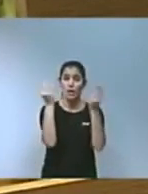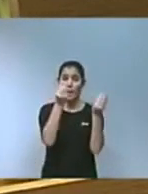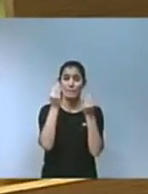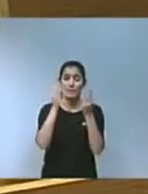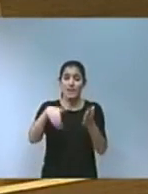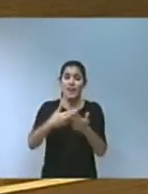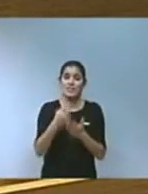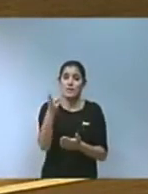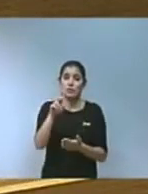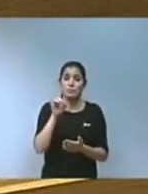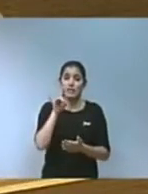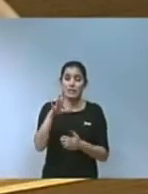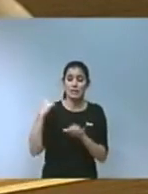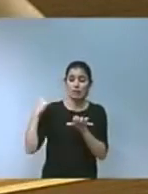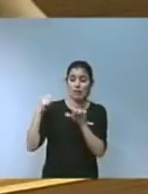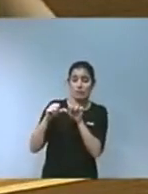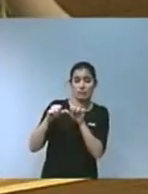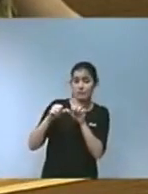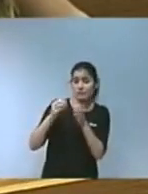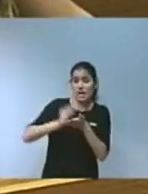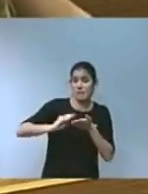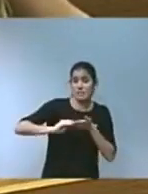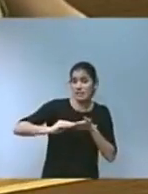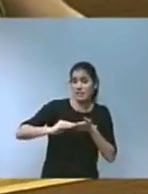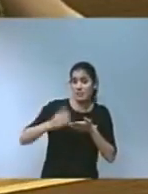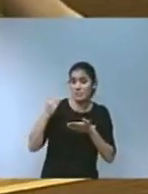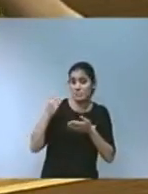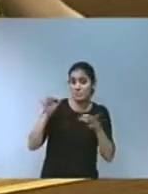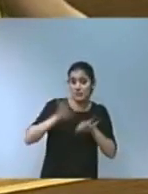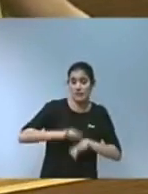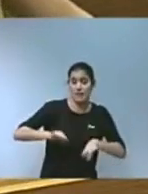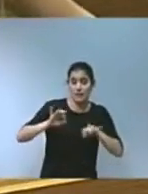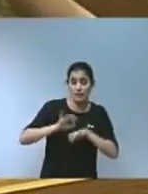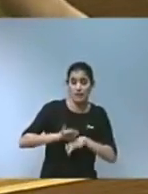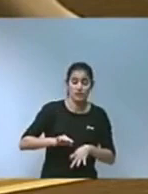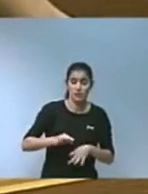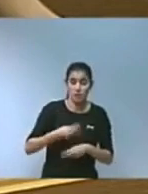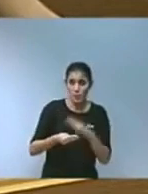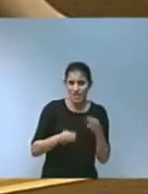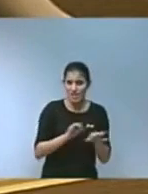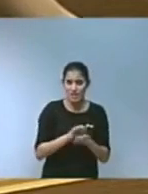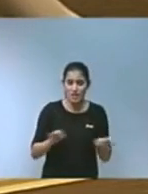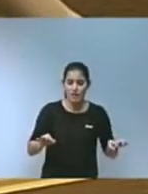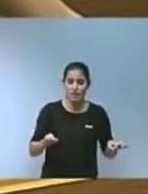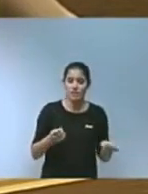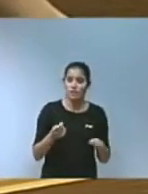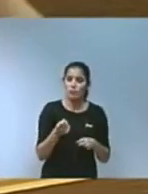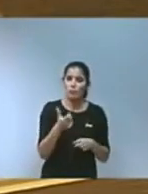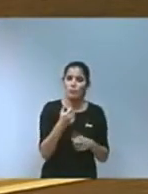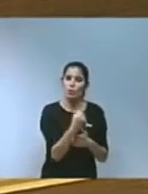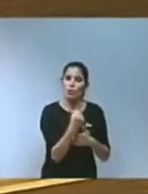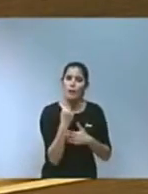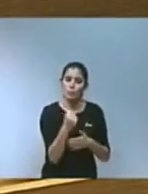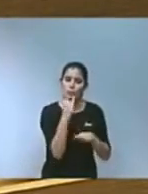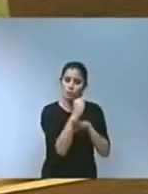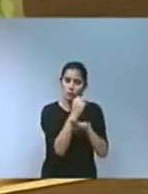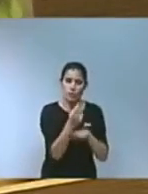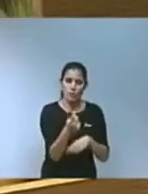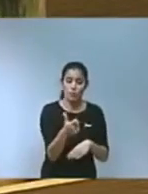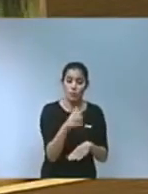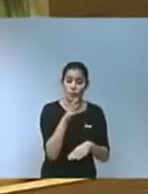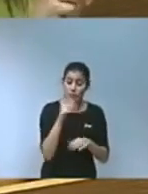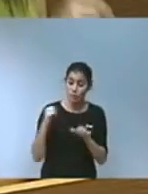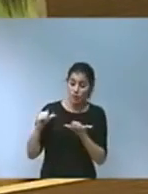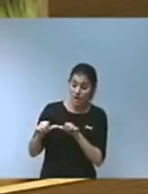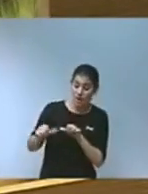era una actuació administrativa per part de la Generalitat residual i amb un escàs suport institucional. Però precisament